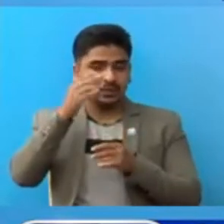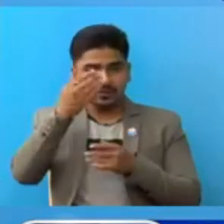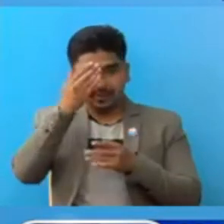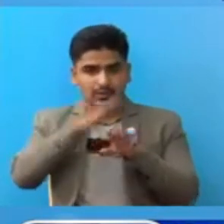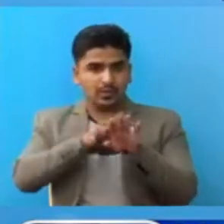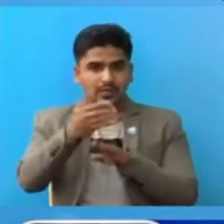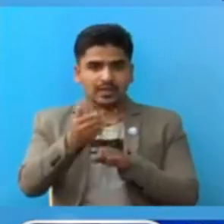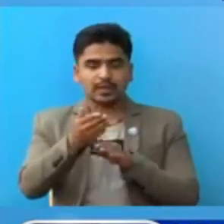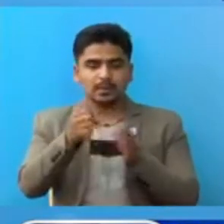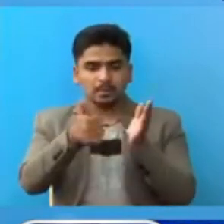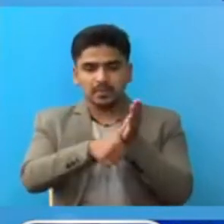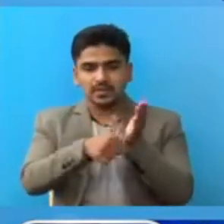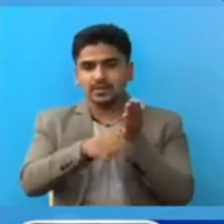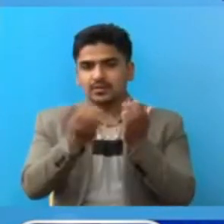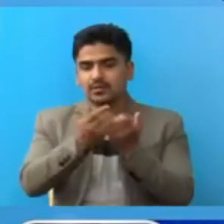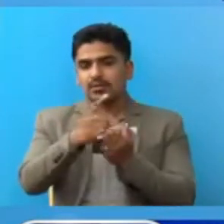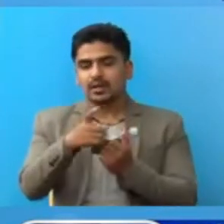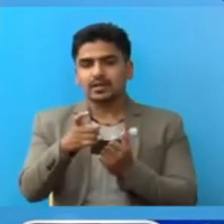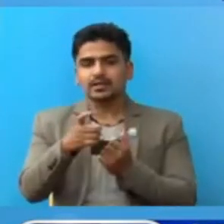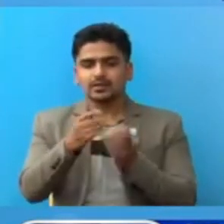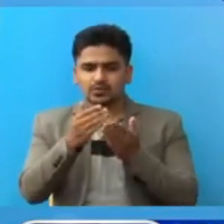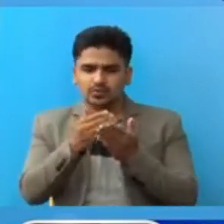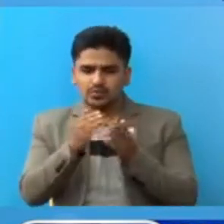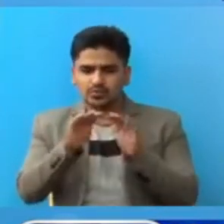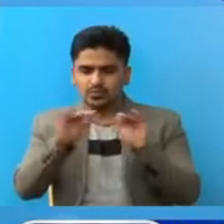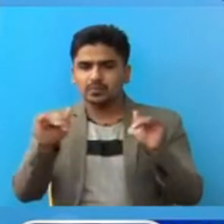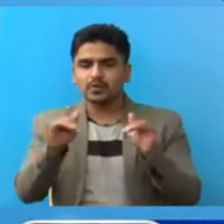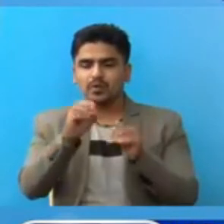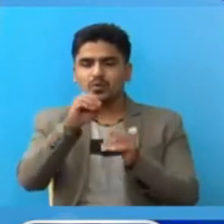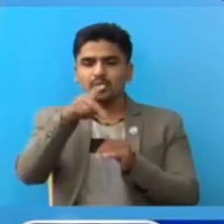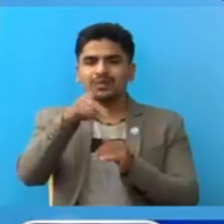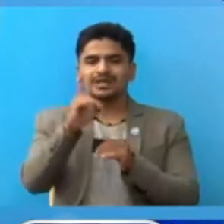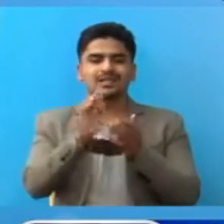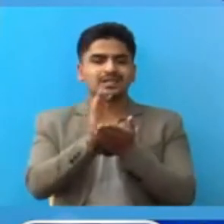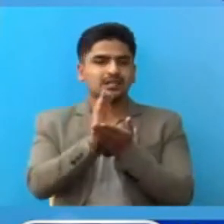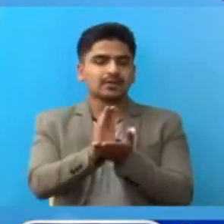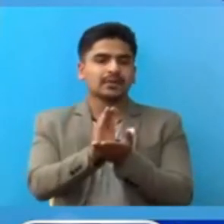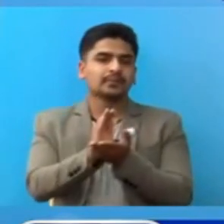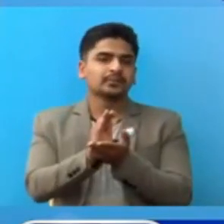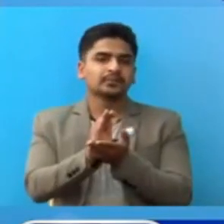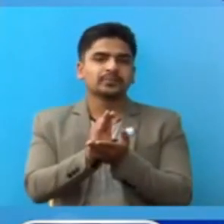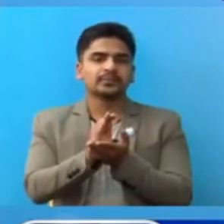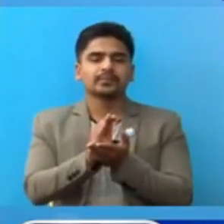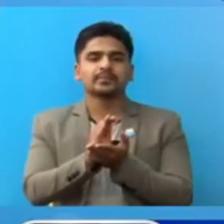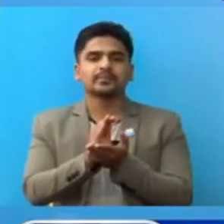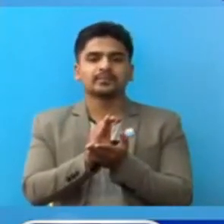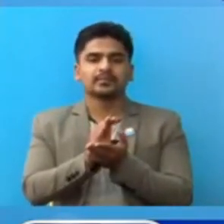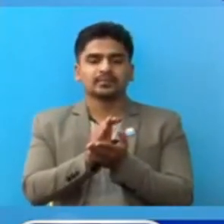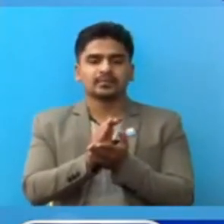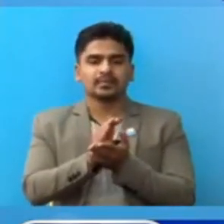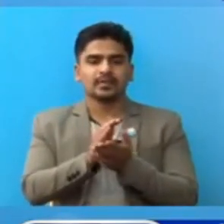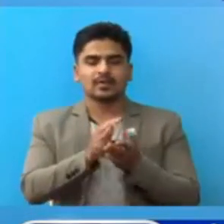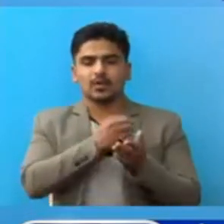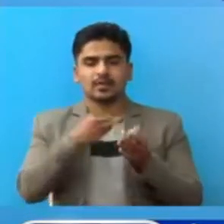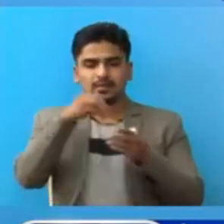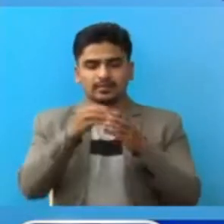परिच्छन गर्ना का लागी छुट्टई OPD सेवा आइसोलेशन